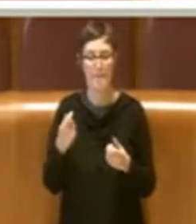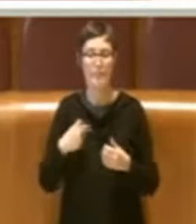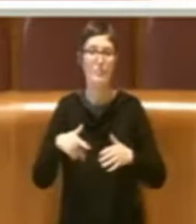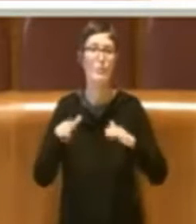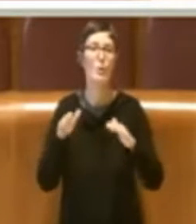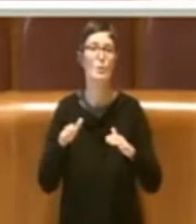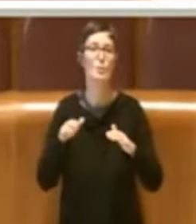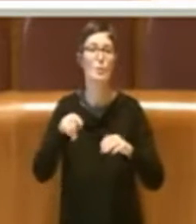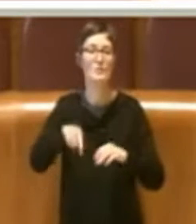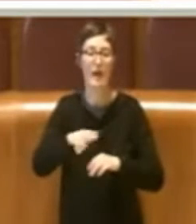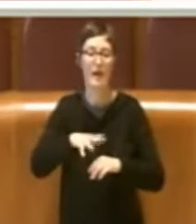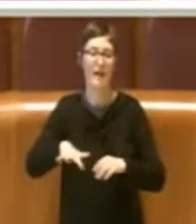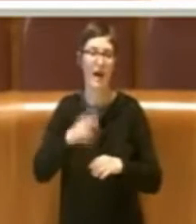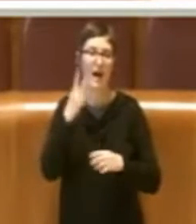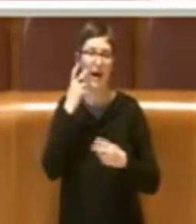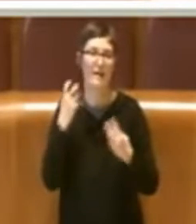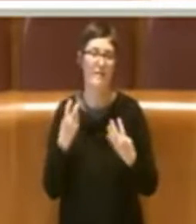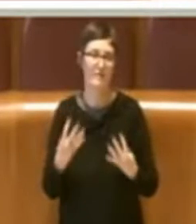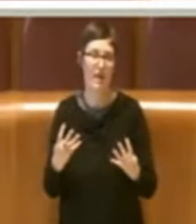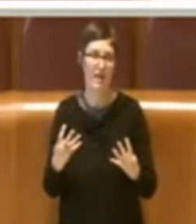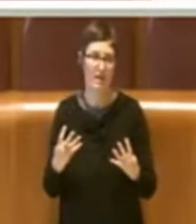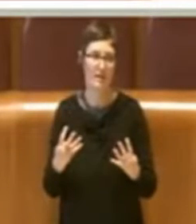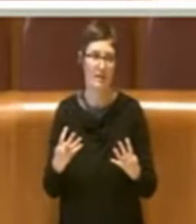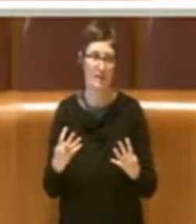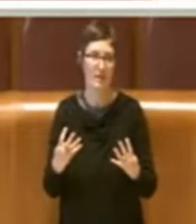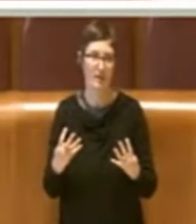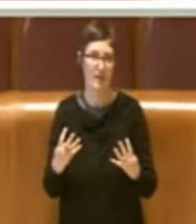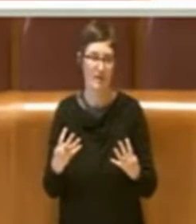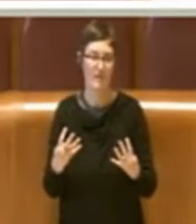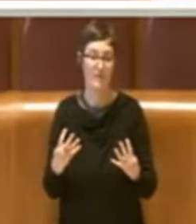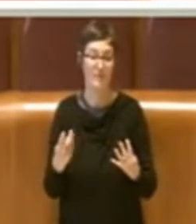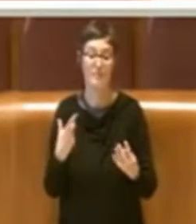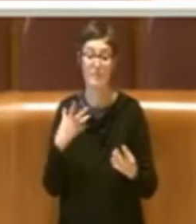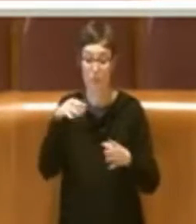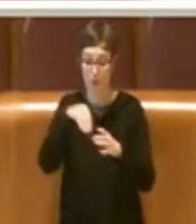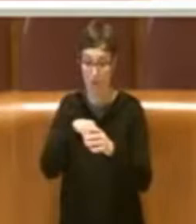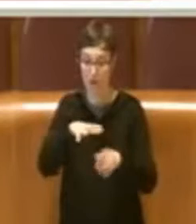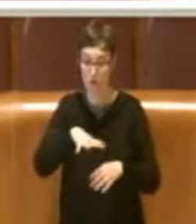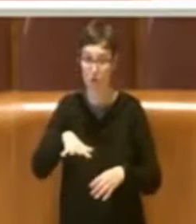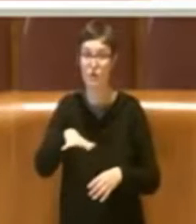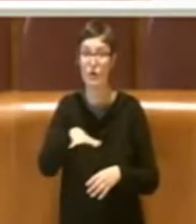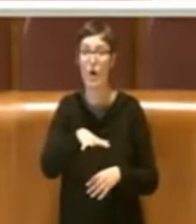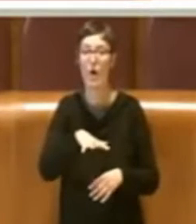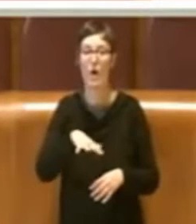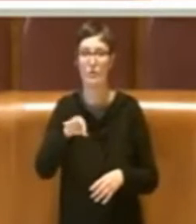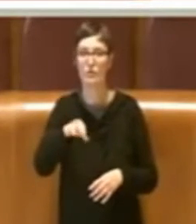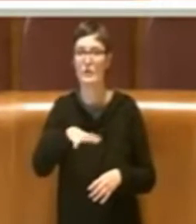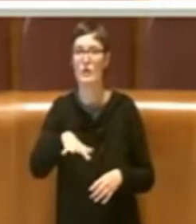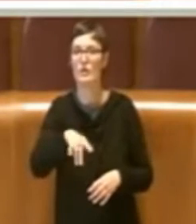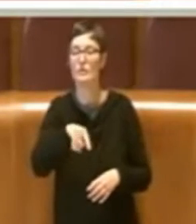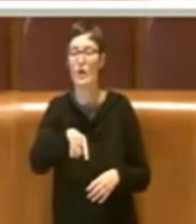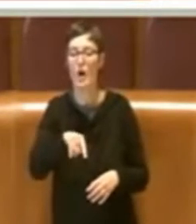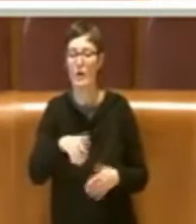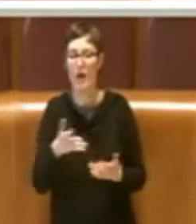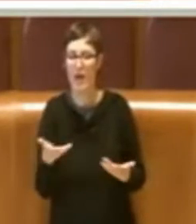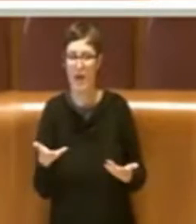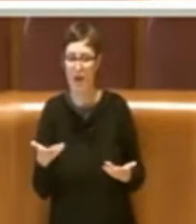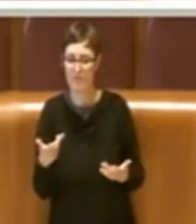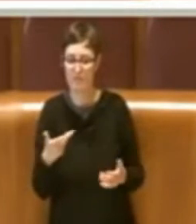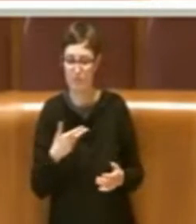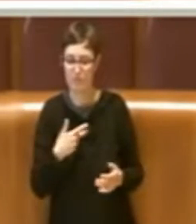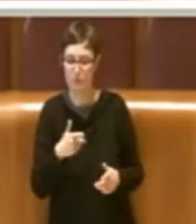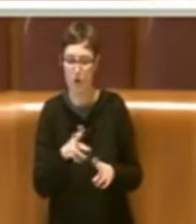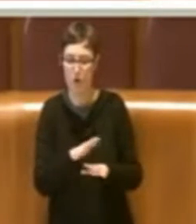quest'area verde, di questo polmone verde, in una zona urbanistica che, ricordo, non rispetta nemmeno il